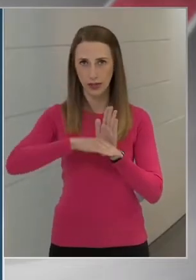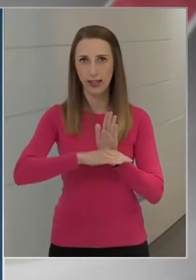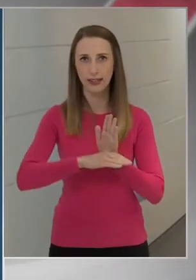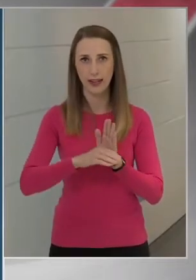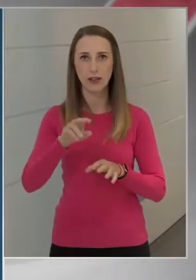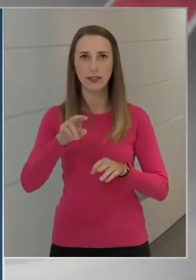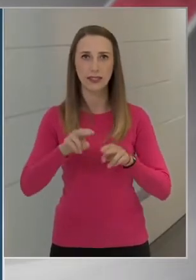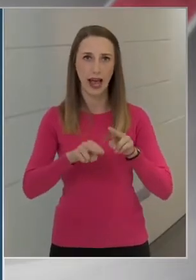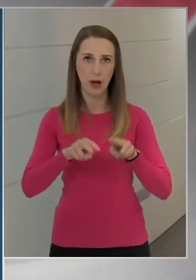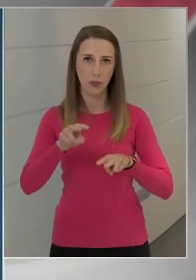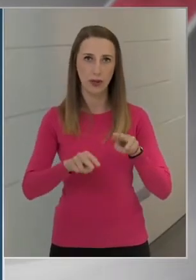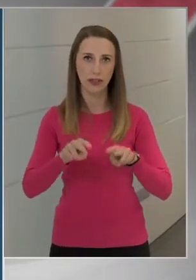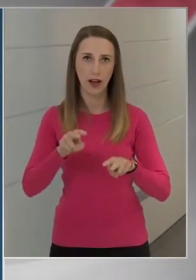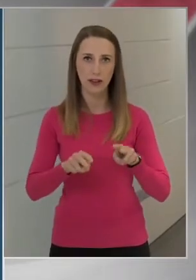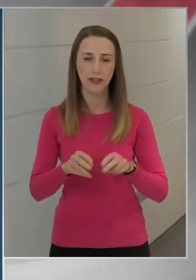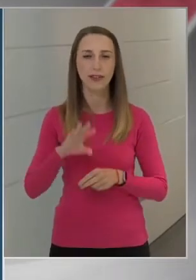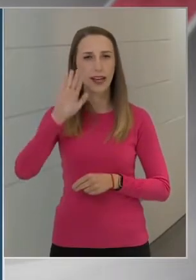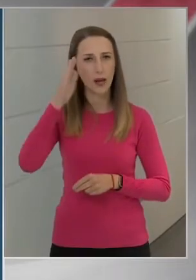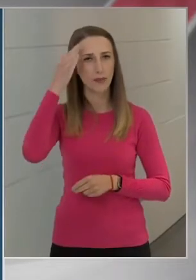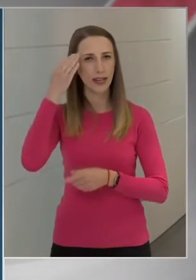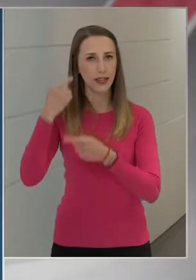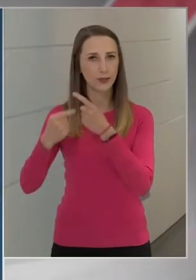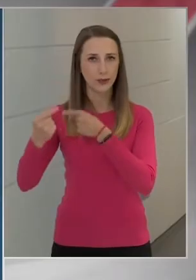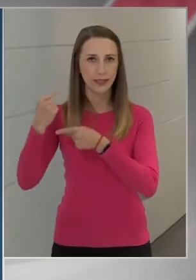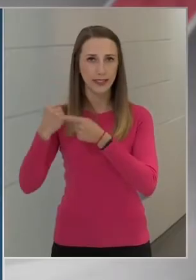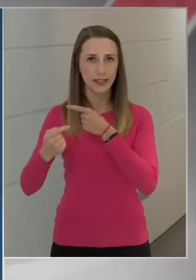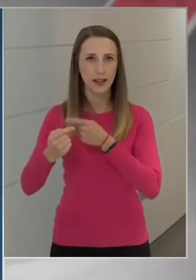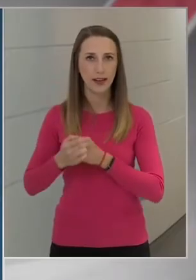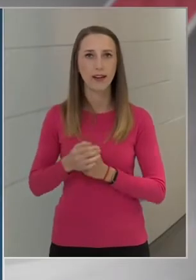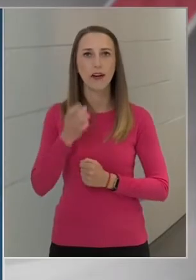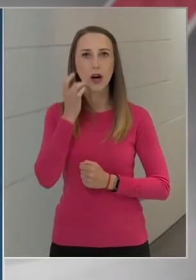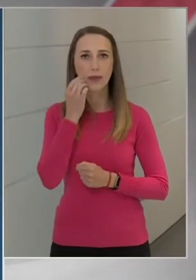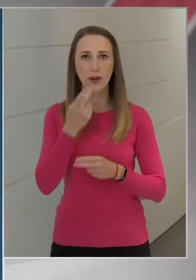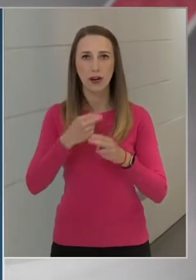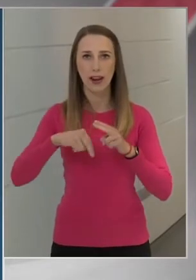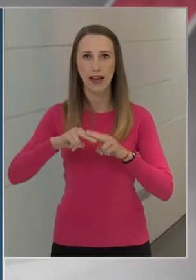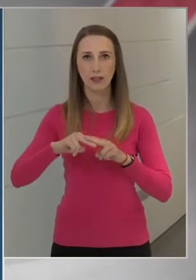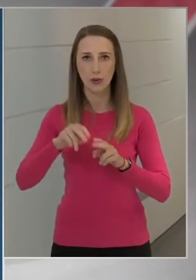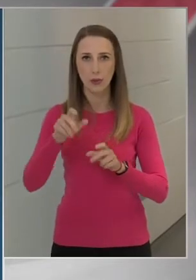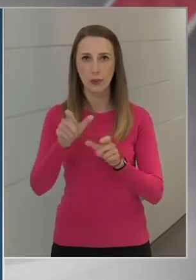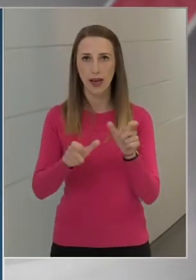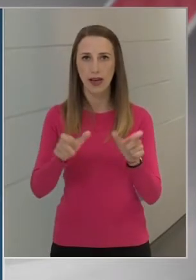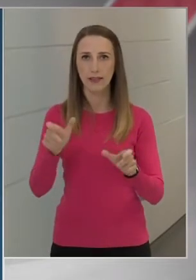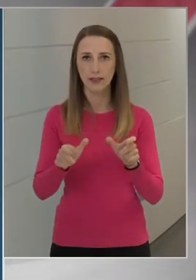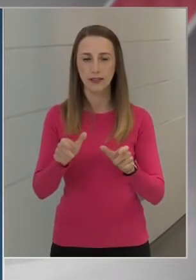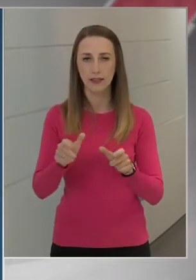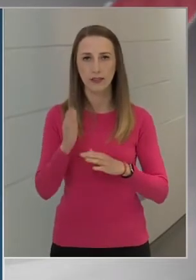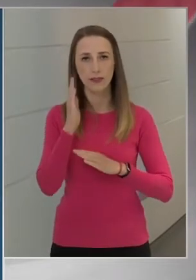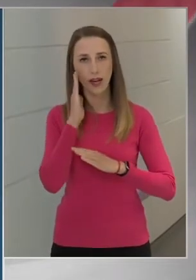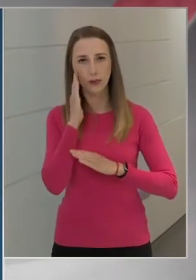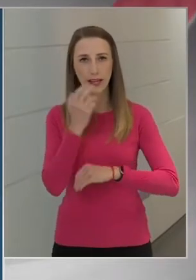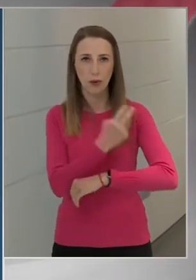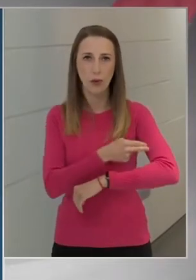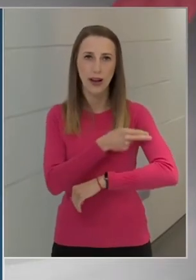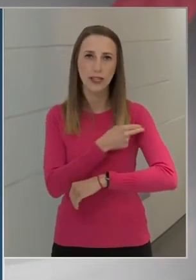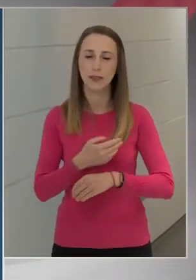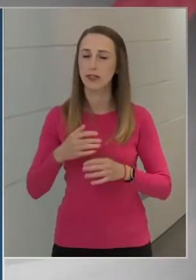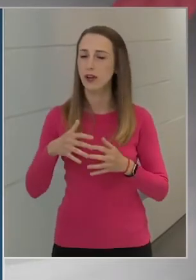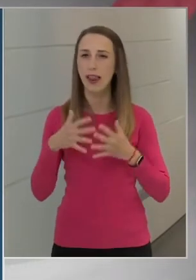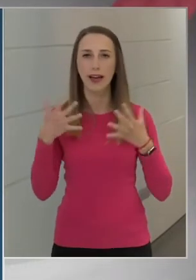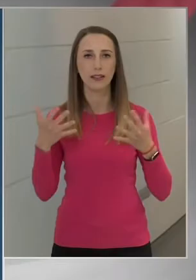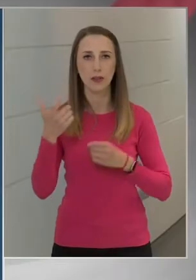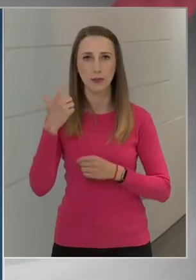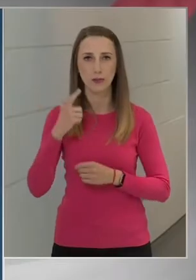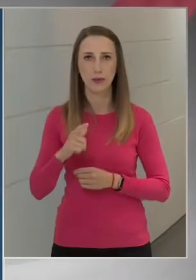ápoltak. Emlékezzünk vissza, hogy amikor a legtöbben feküdtek kórházban, és a legnagyobb